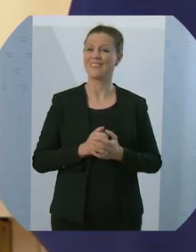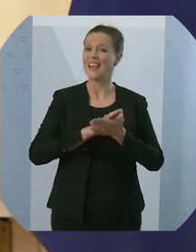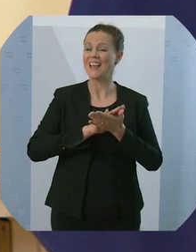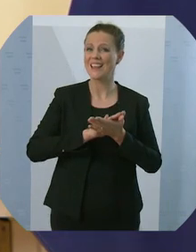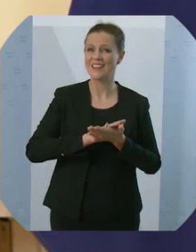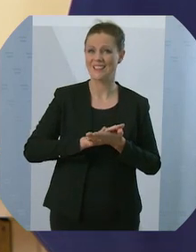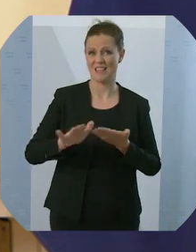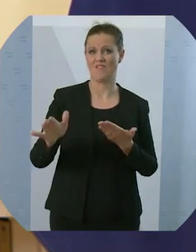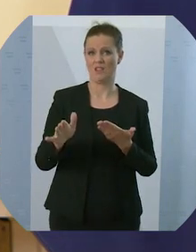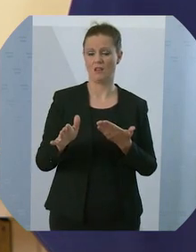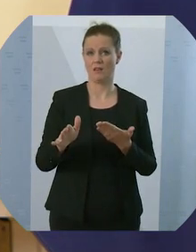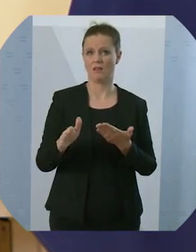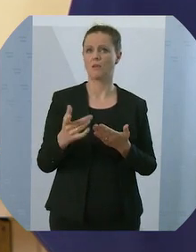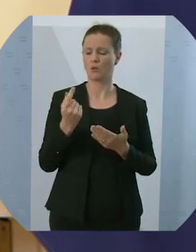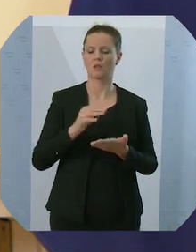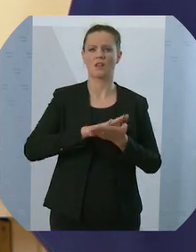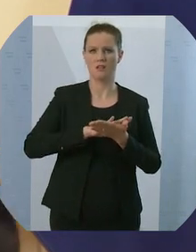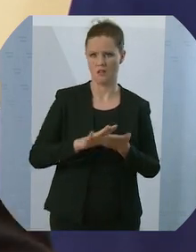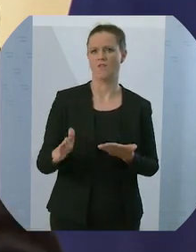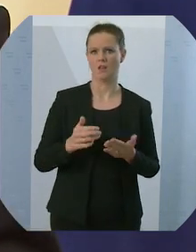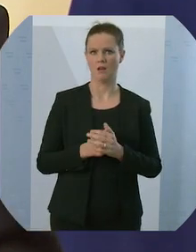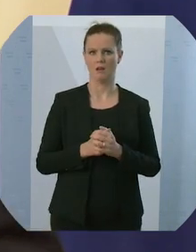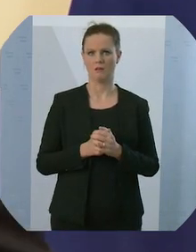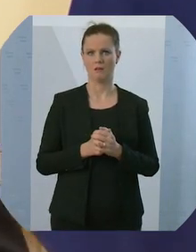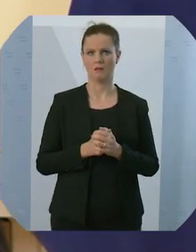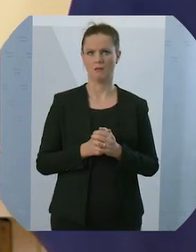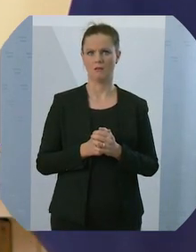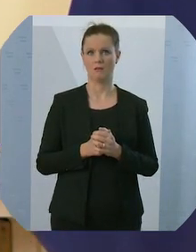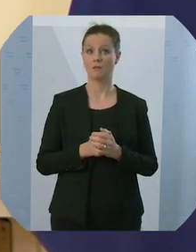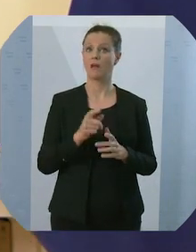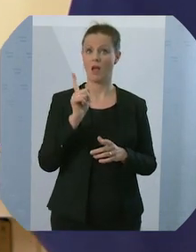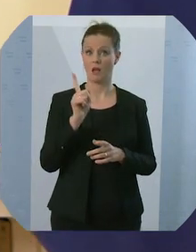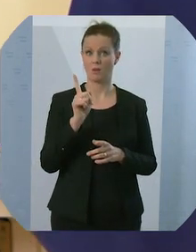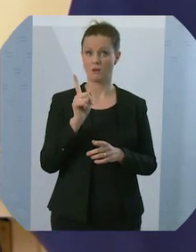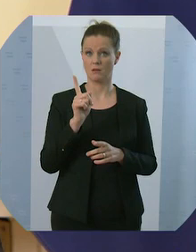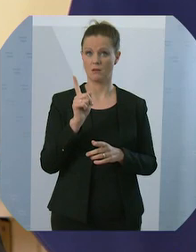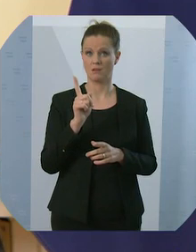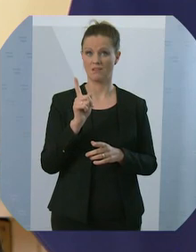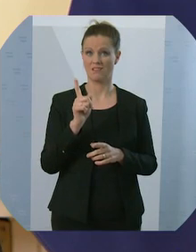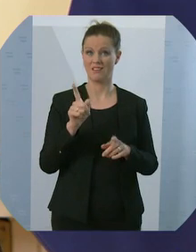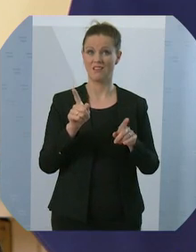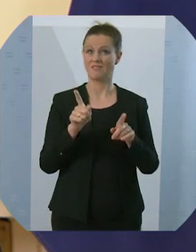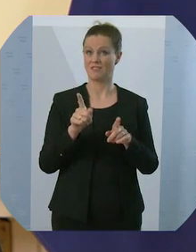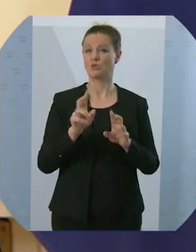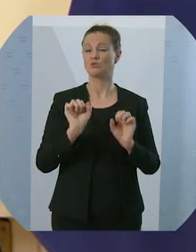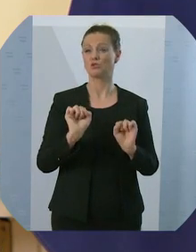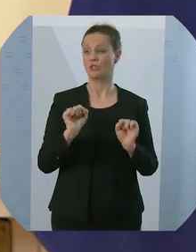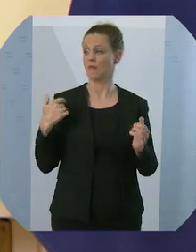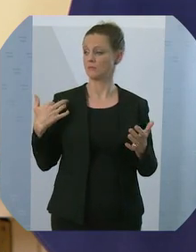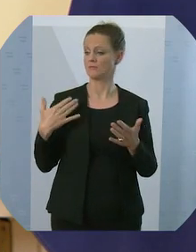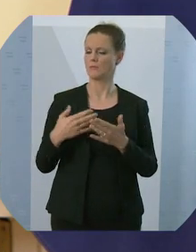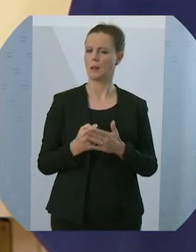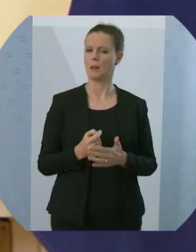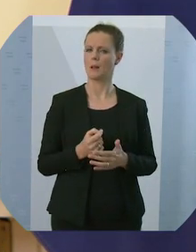bedeuten. Und Achtung, es hat immer auch im Kleinen und mit scheinbar kleinen Schritten begonnen.